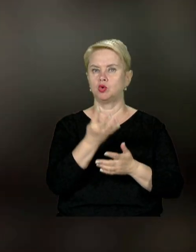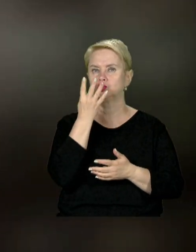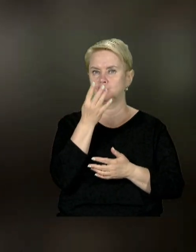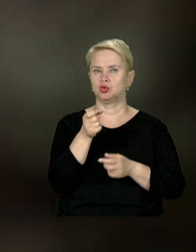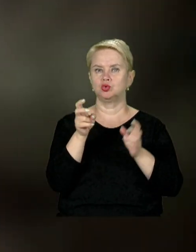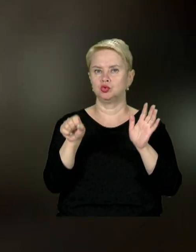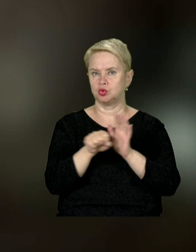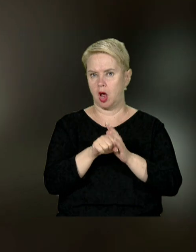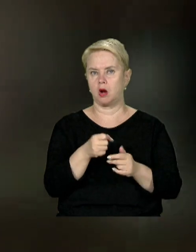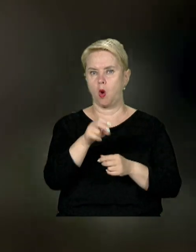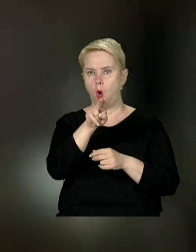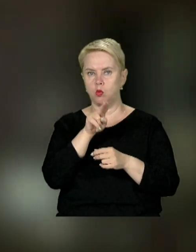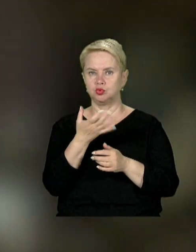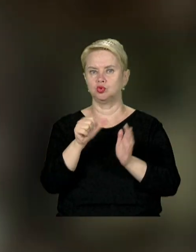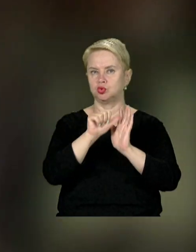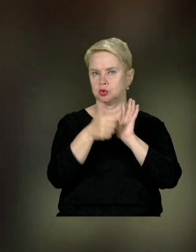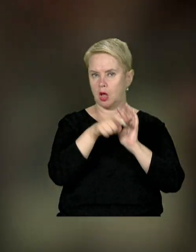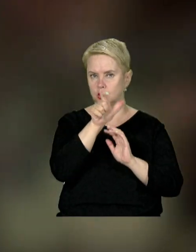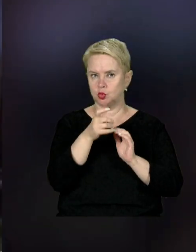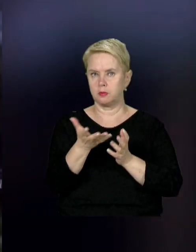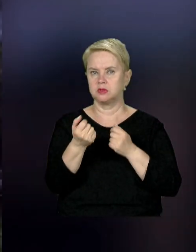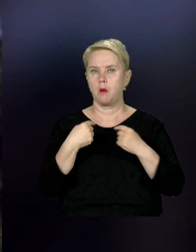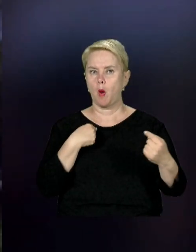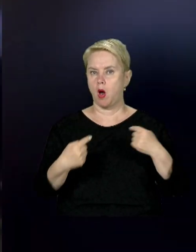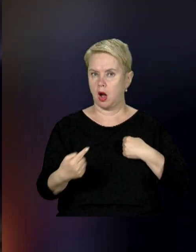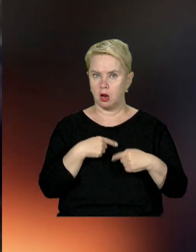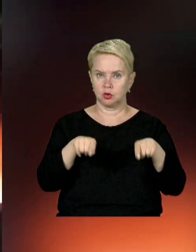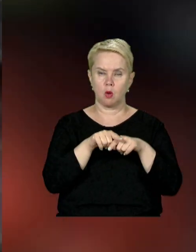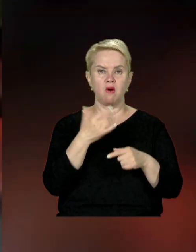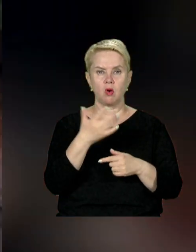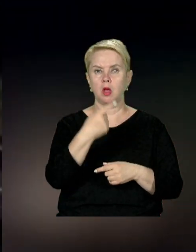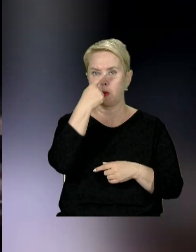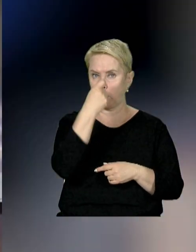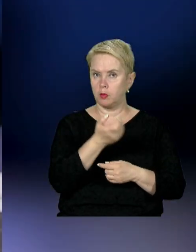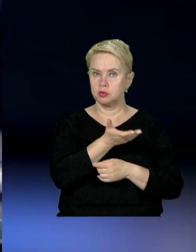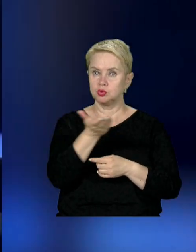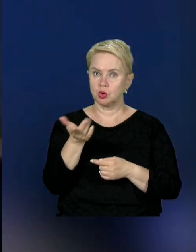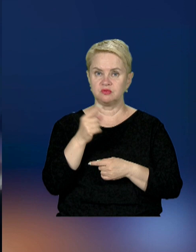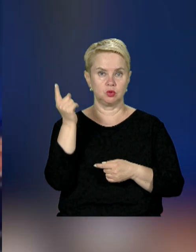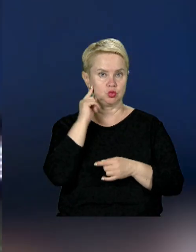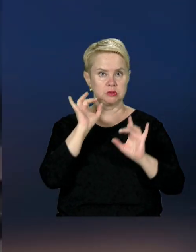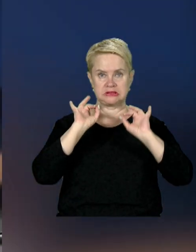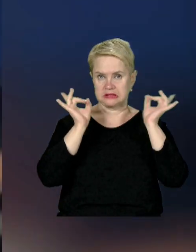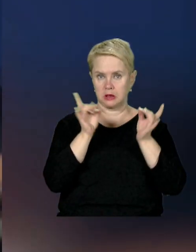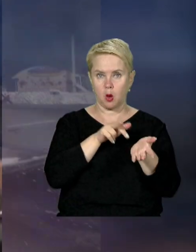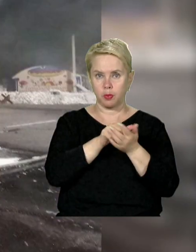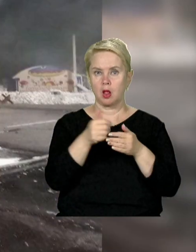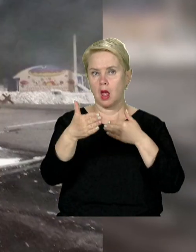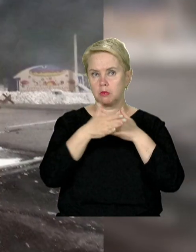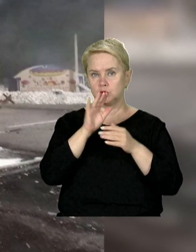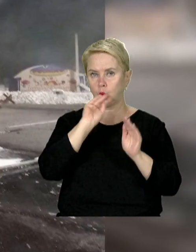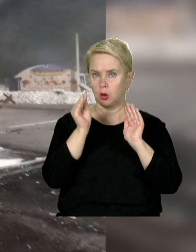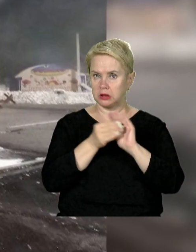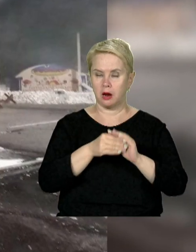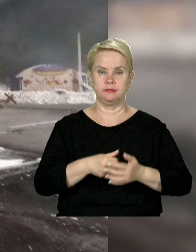чотири жертви обстрілу. І ще 16 людей дістали поранень. Тож ми вкотре попереджаємо, якщо ви чуєте сирену, пройдіть у найближче